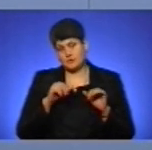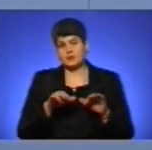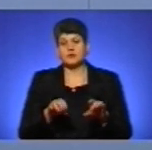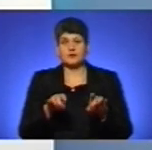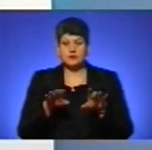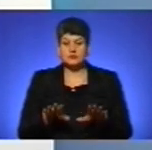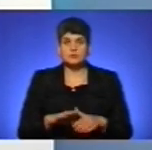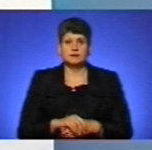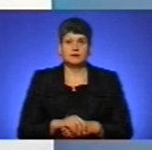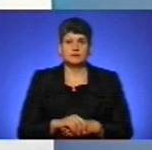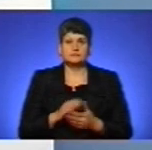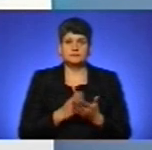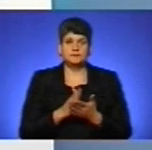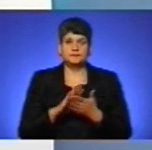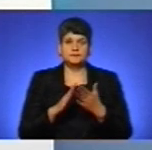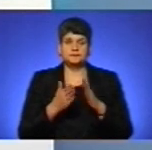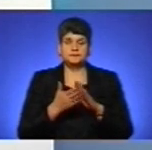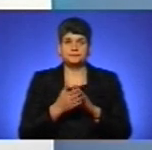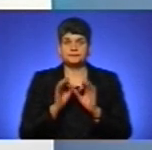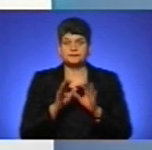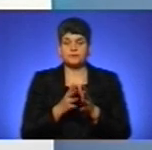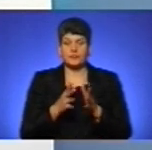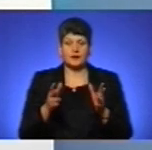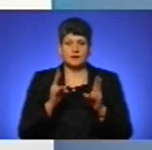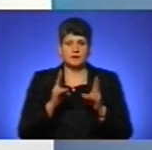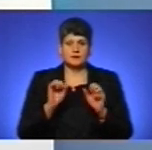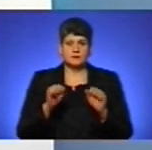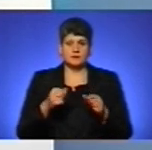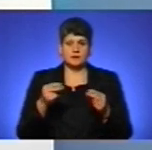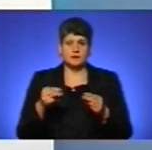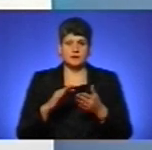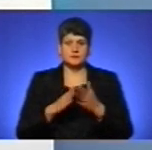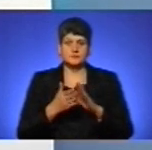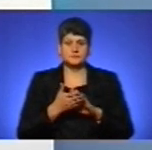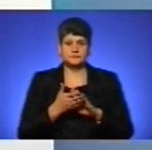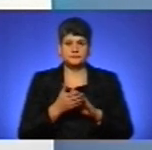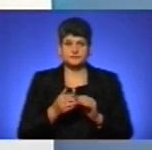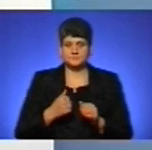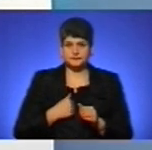Служба за контрактом. Розкажи, будь ласка, більше, хто безпосередньо може підписати контракт з Збройними силами?